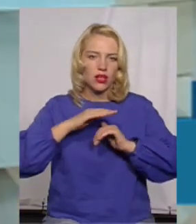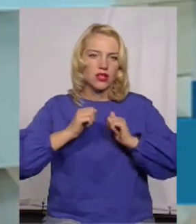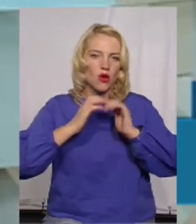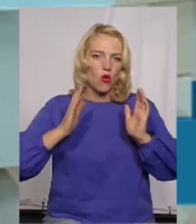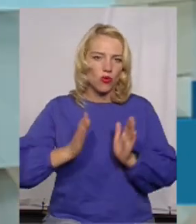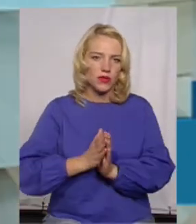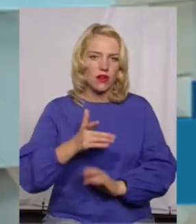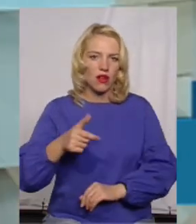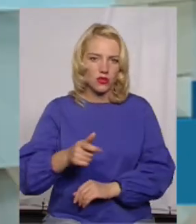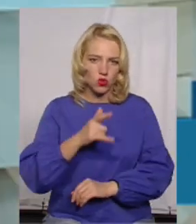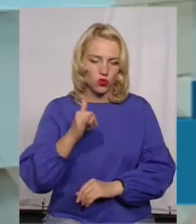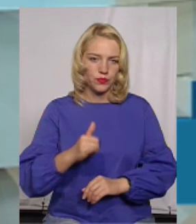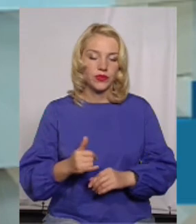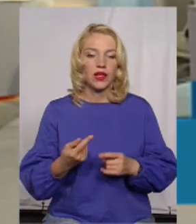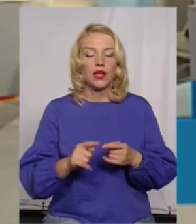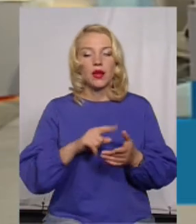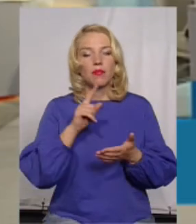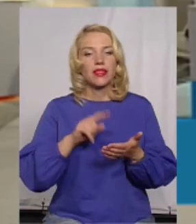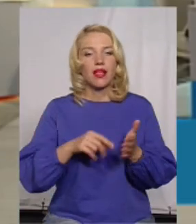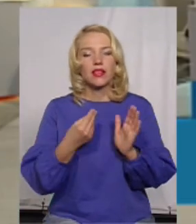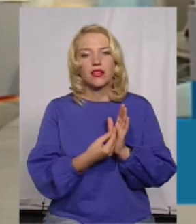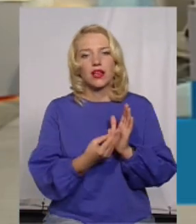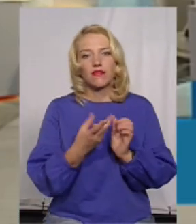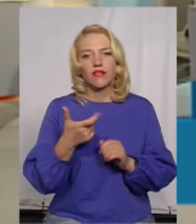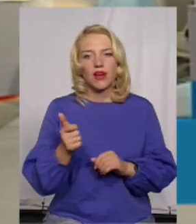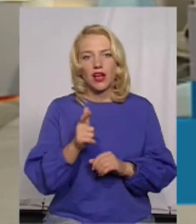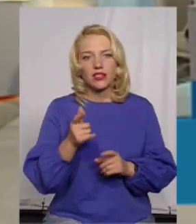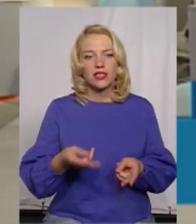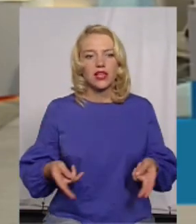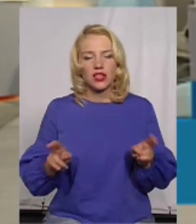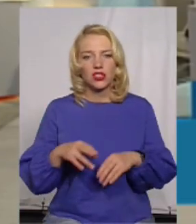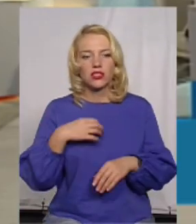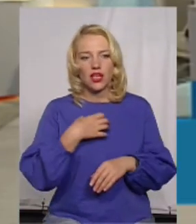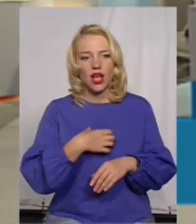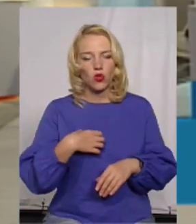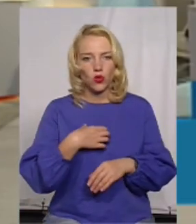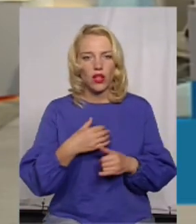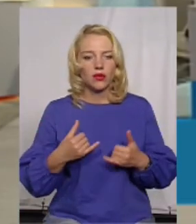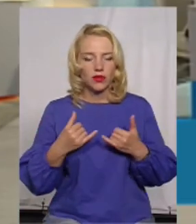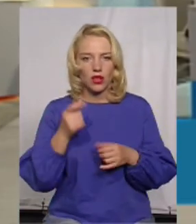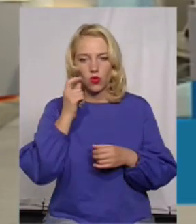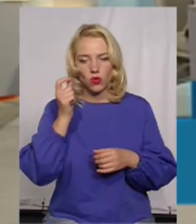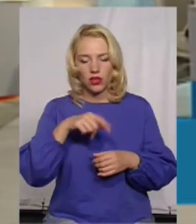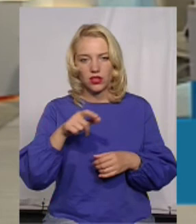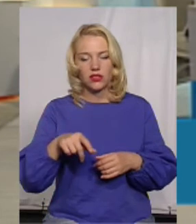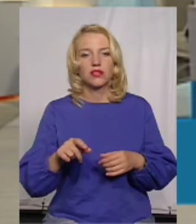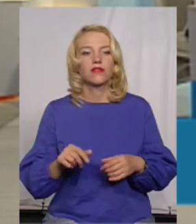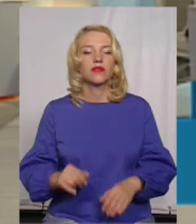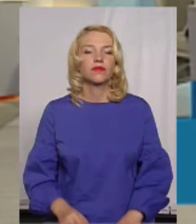по цій акції. Питання тарифів на газ залишається актуальним для українців, і